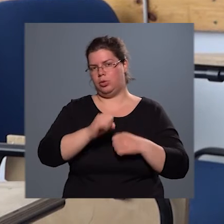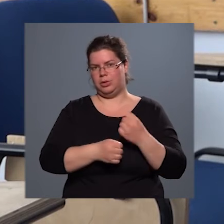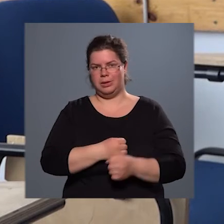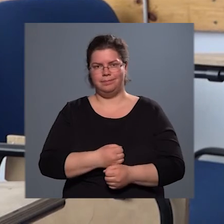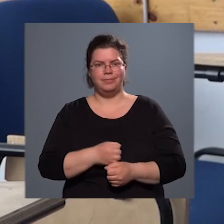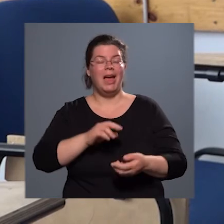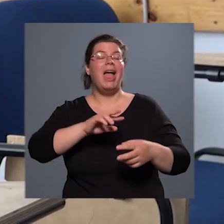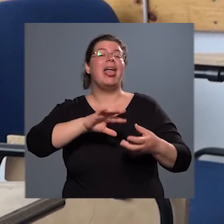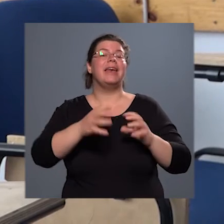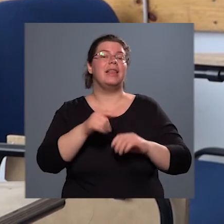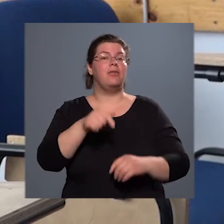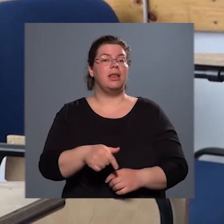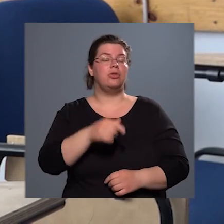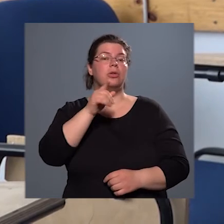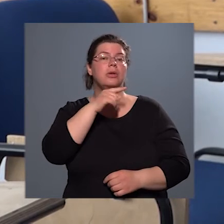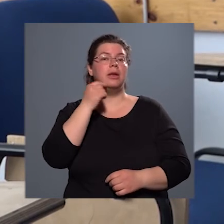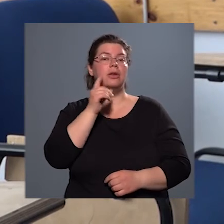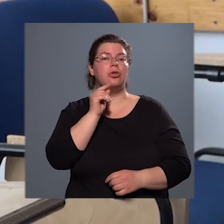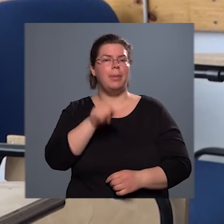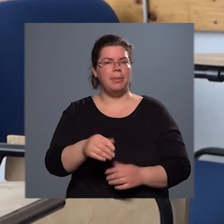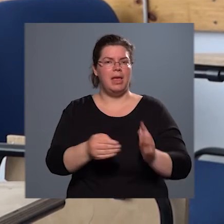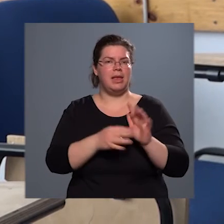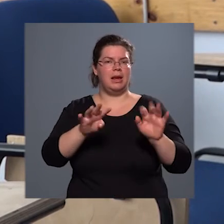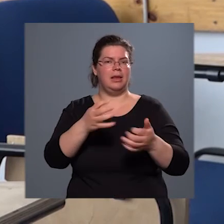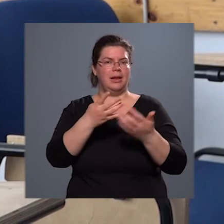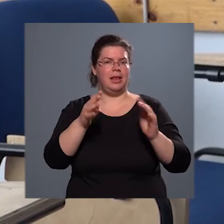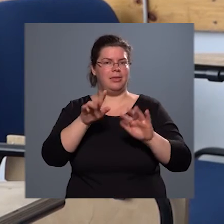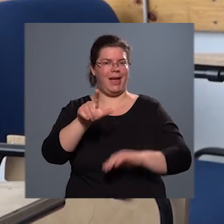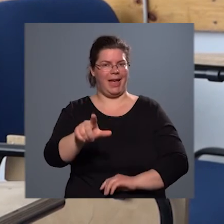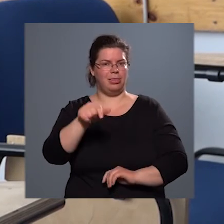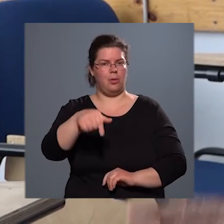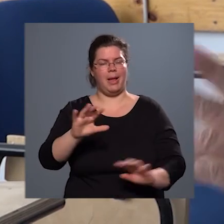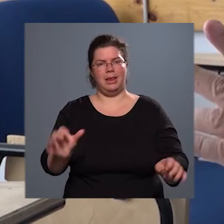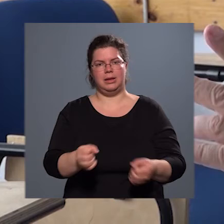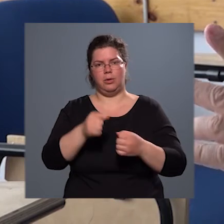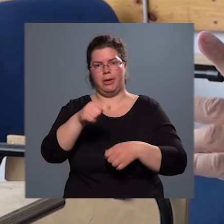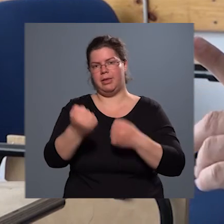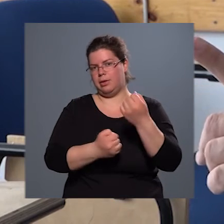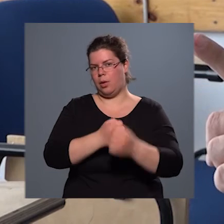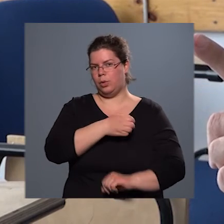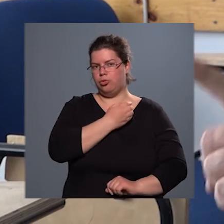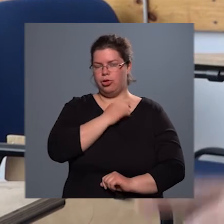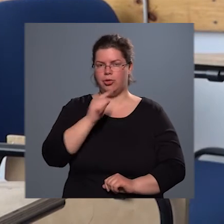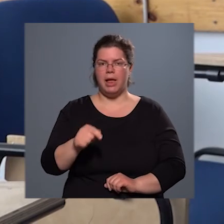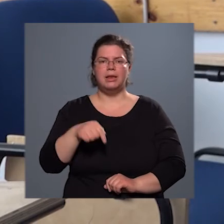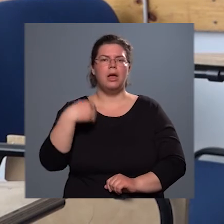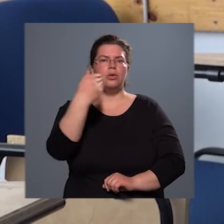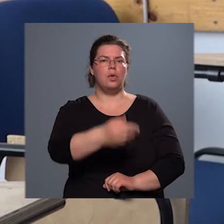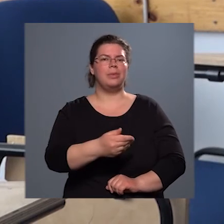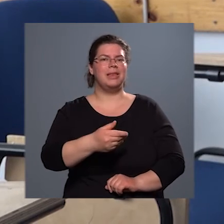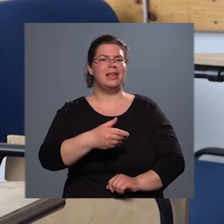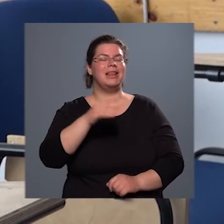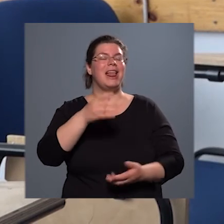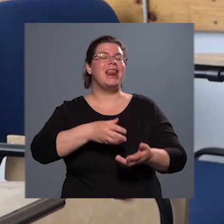1992-ben létrehozta ezt az autósiskolát. Itt a szomszéd lépcsőházba